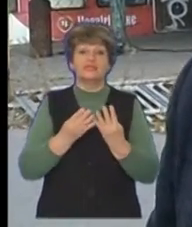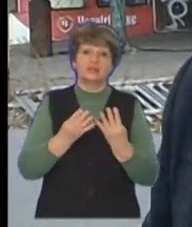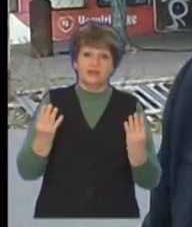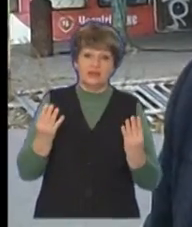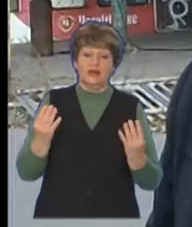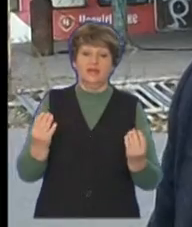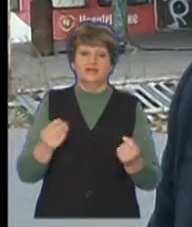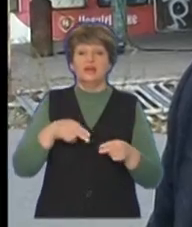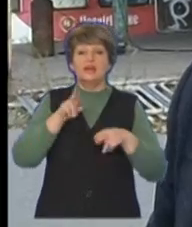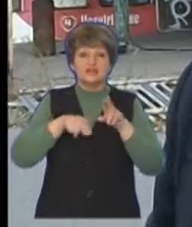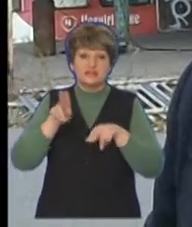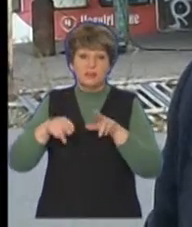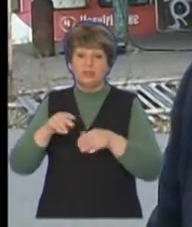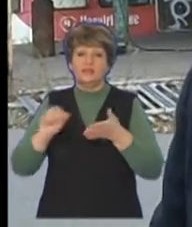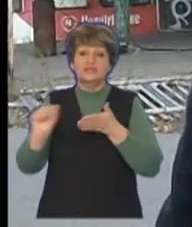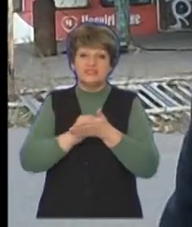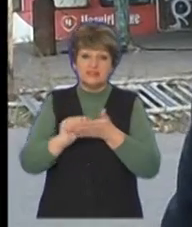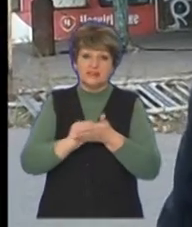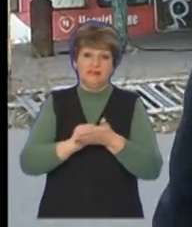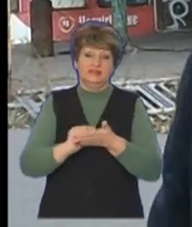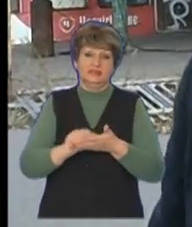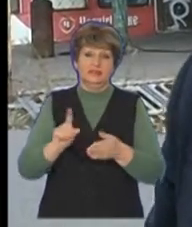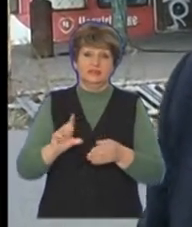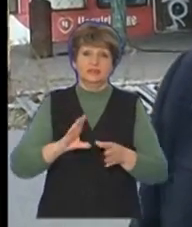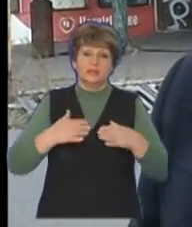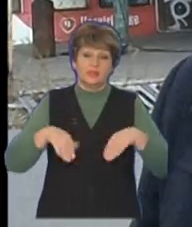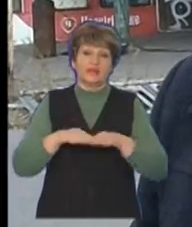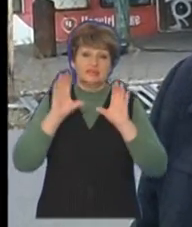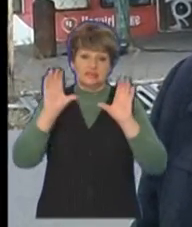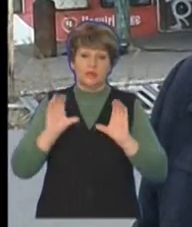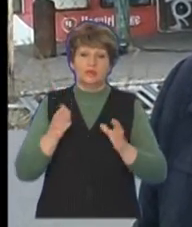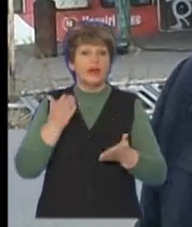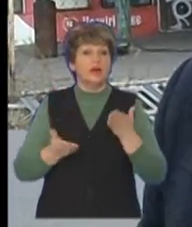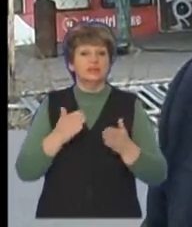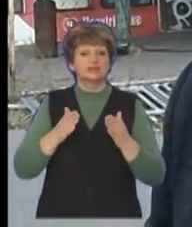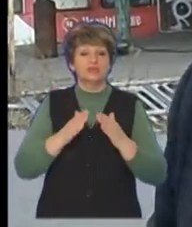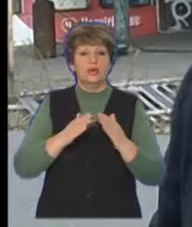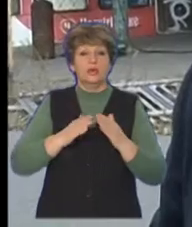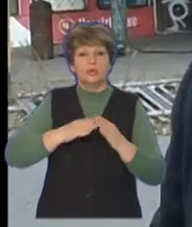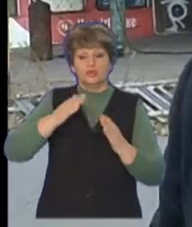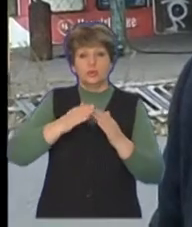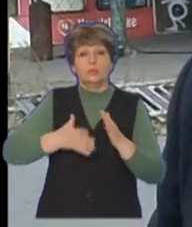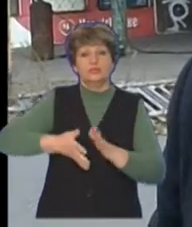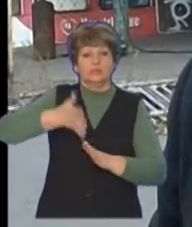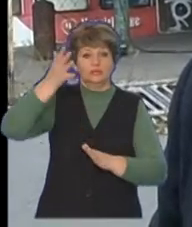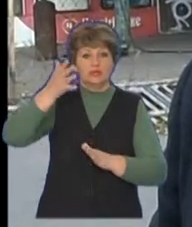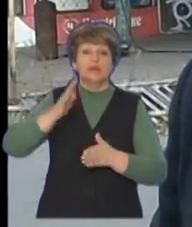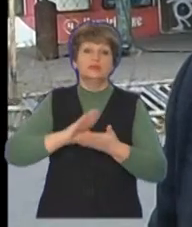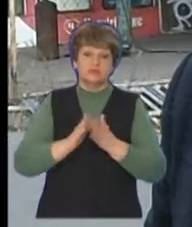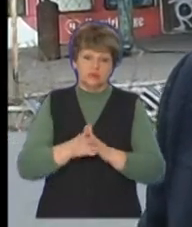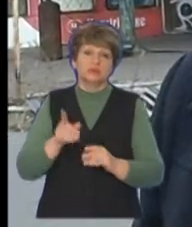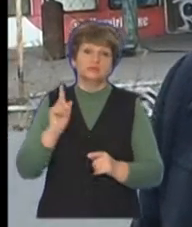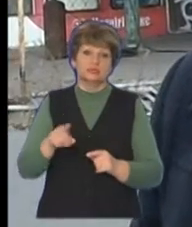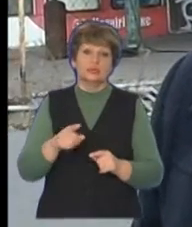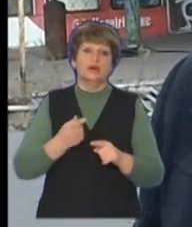парканів замальовувати, стирати і так далі. Ну, такий закон. Якщо багатоповерхівка? Якщо багатоповерхівка, то тут ситуація так